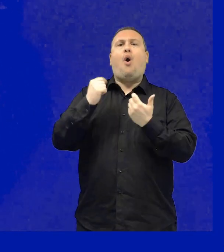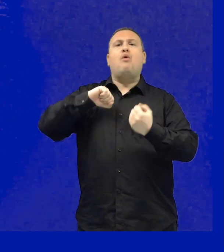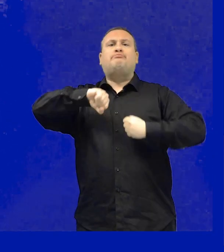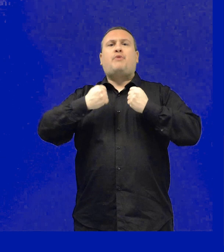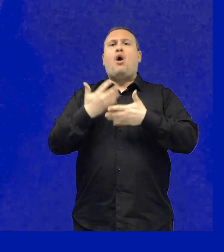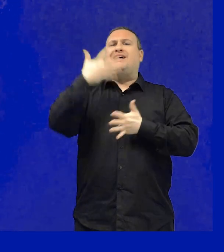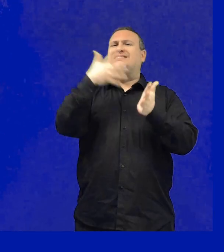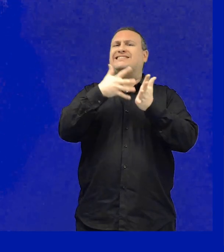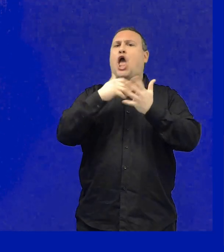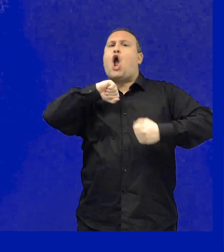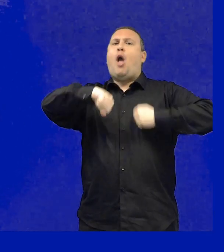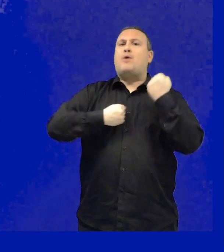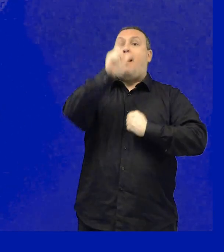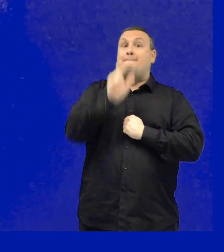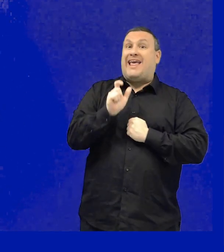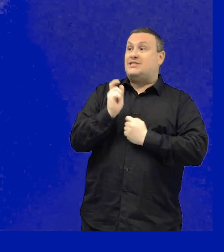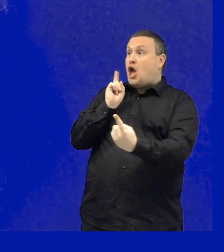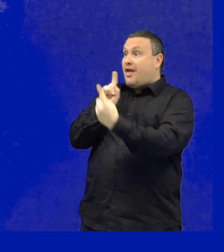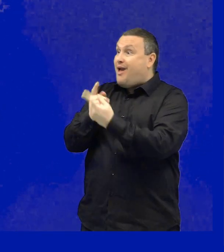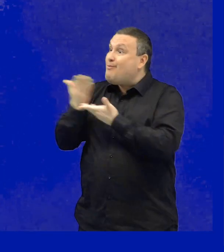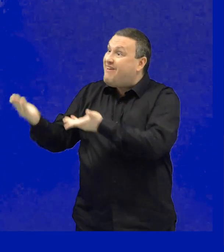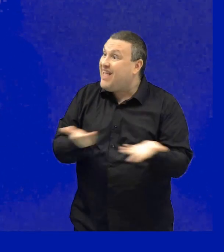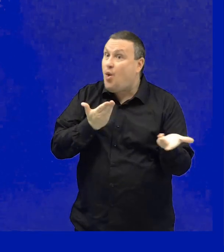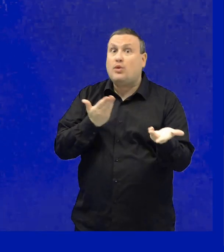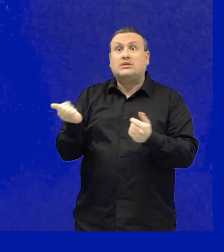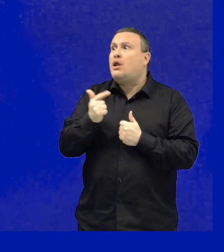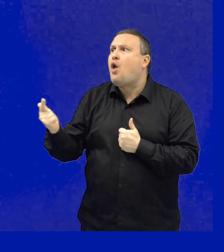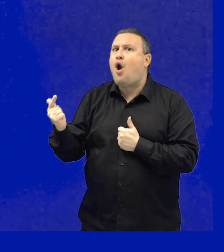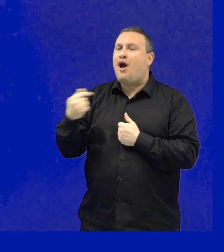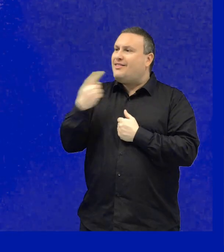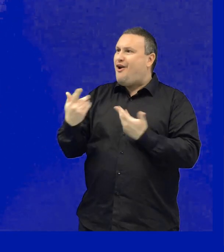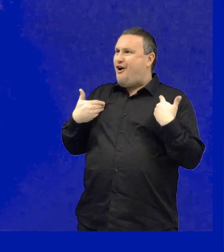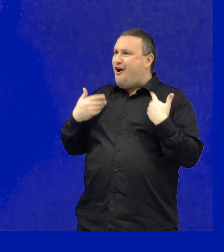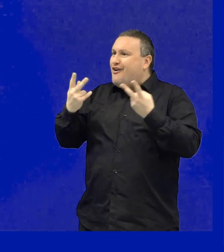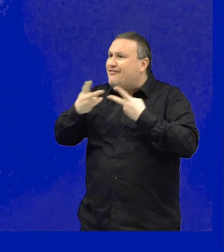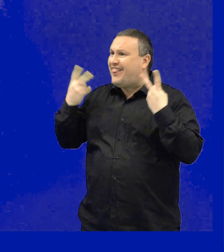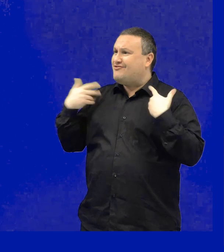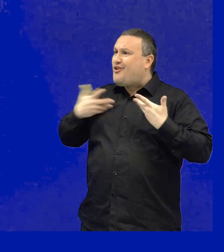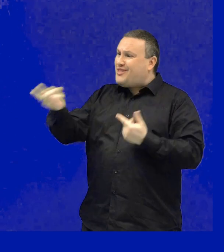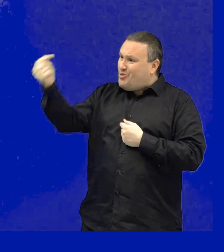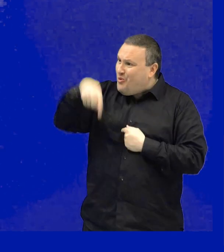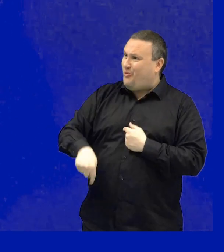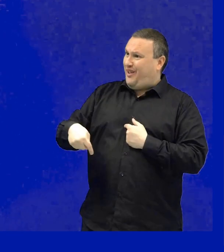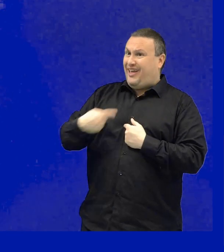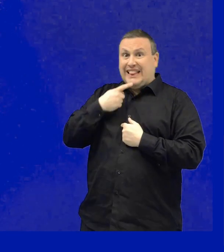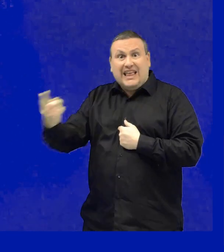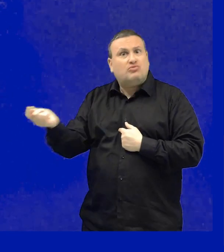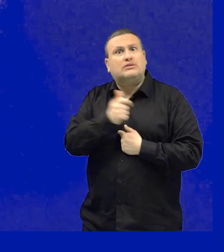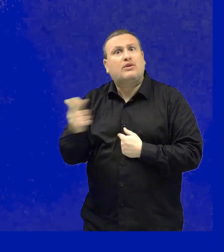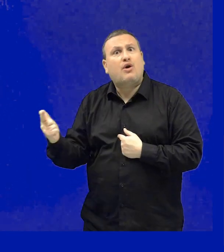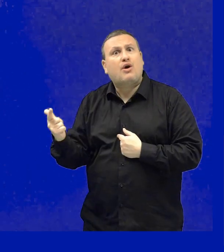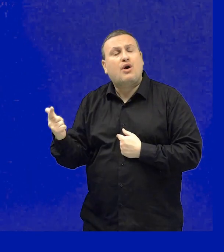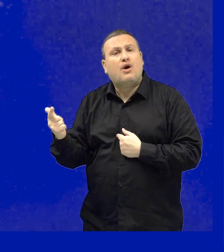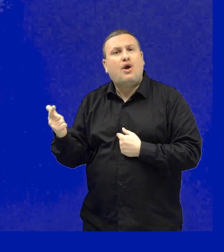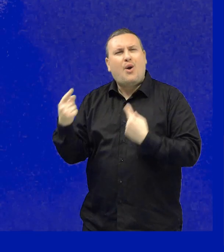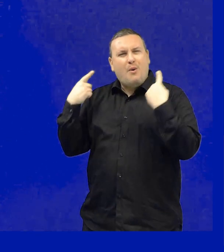comportamentali. Le persone ti danno il benvenuto? Vengono da te, ti salutano, ti dicono che sono felici di averti